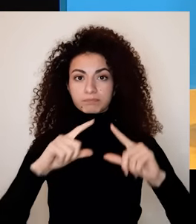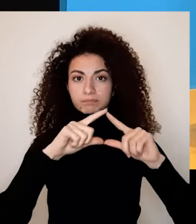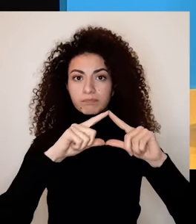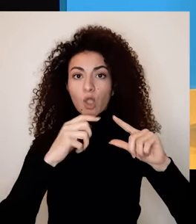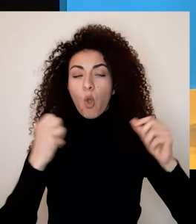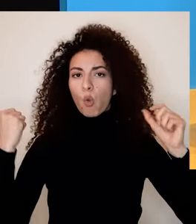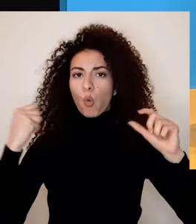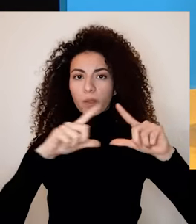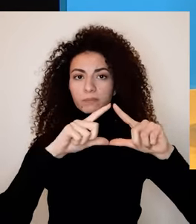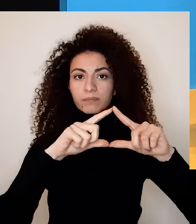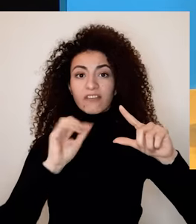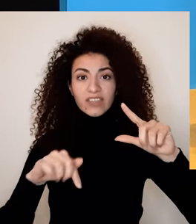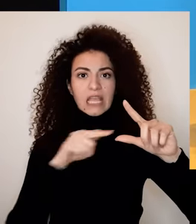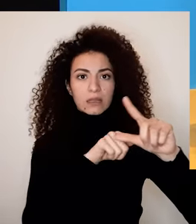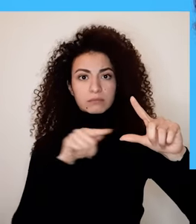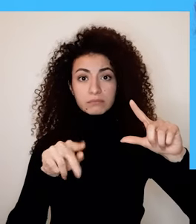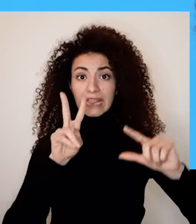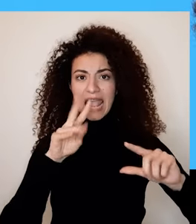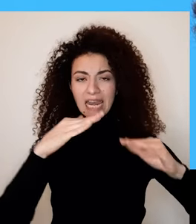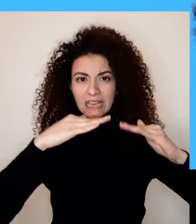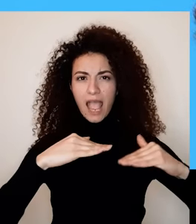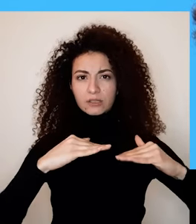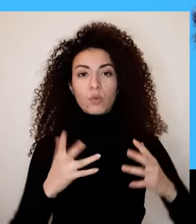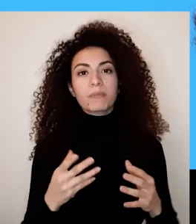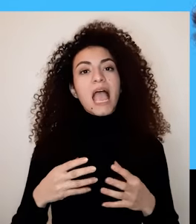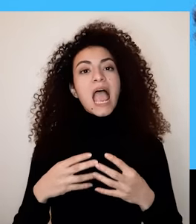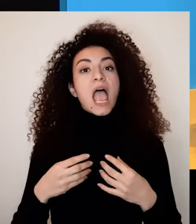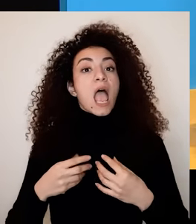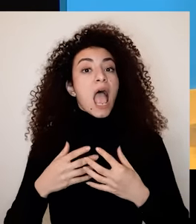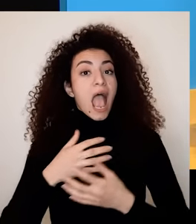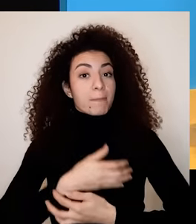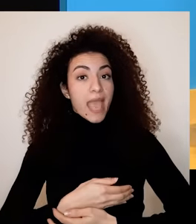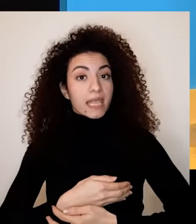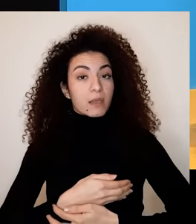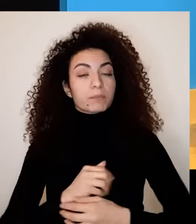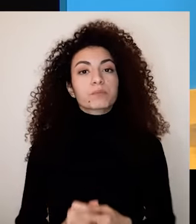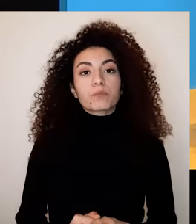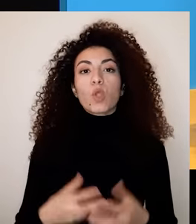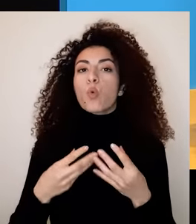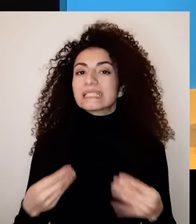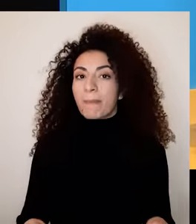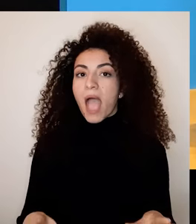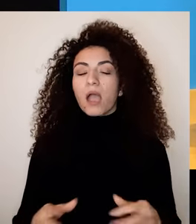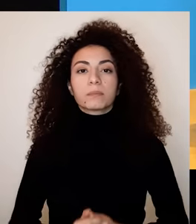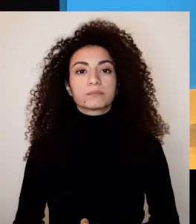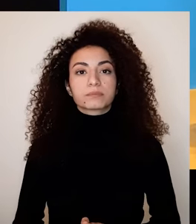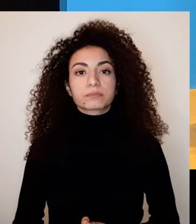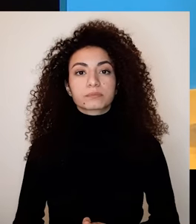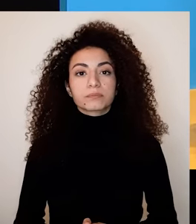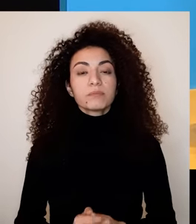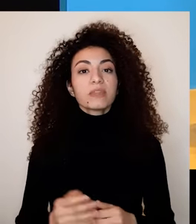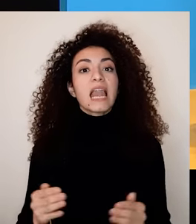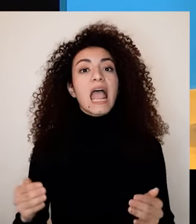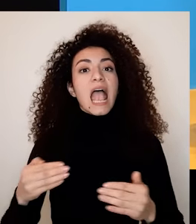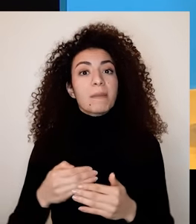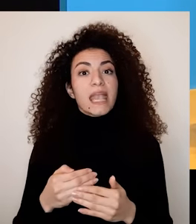ركيزتان السماح والحماية اللي بيسمحوا إنه نحقق القوة القوة بهالإطار تعني التمكن من جميع قدرات